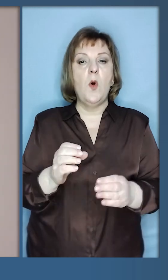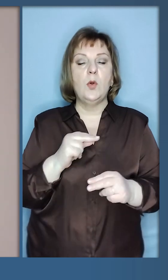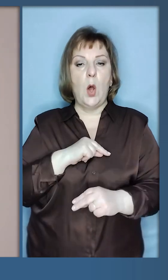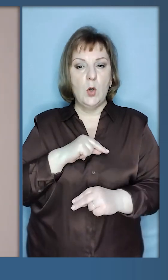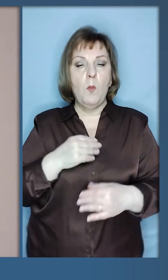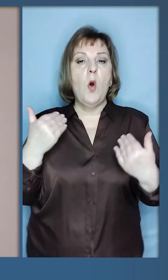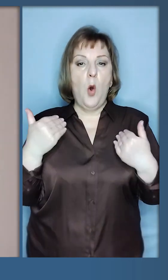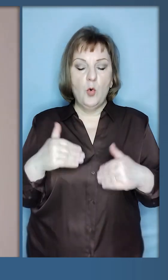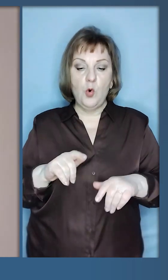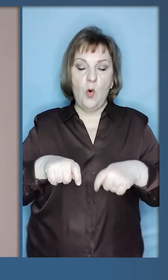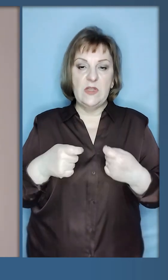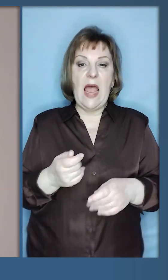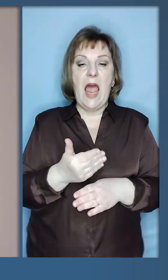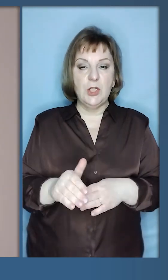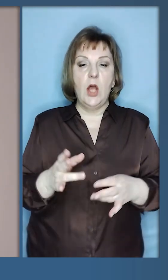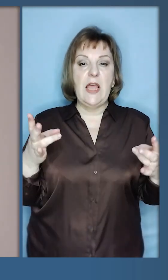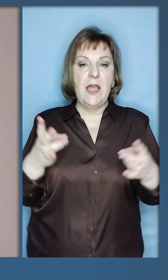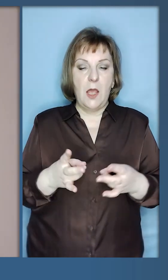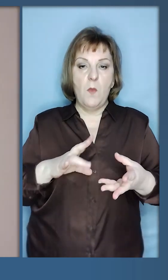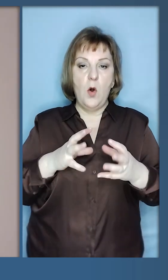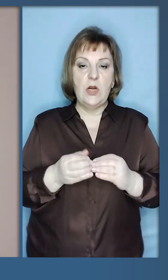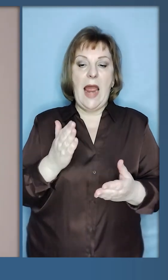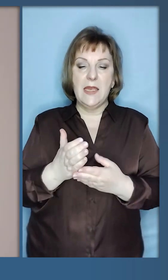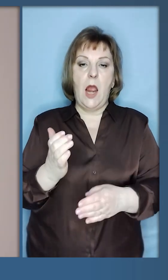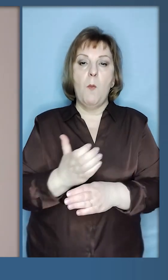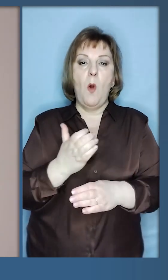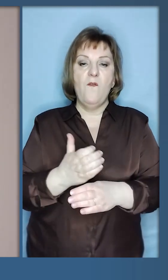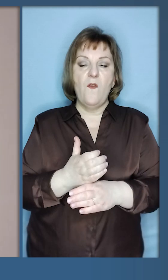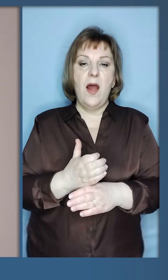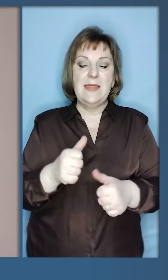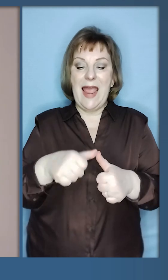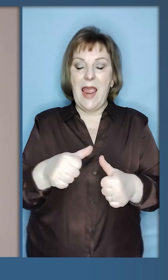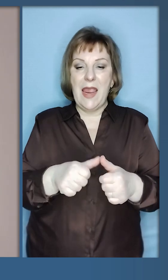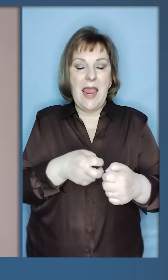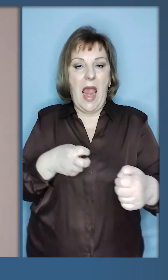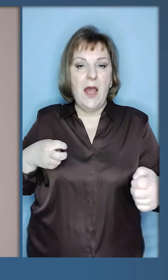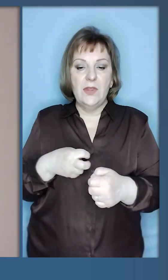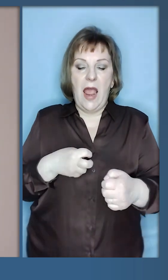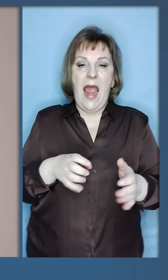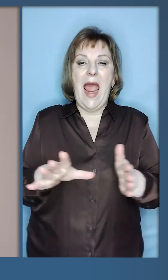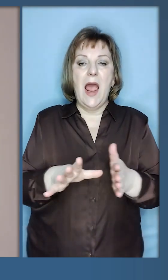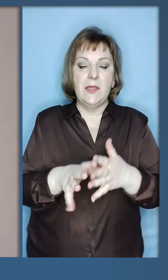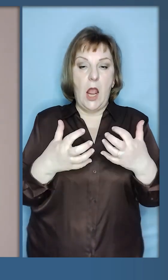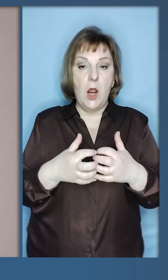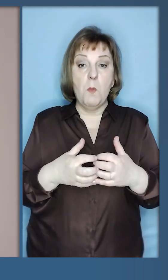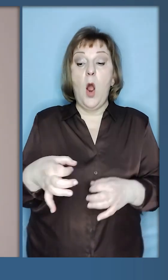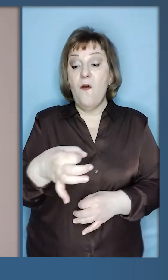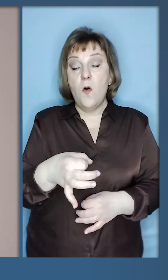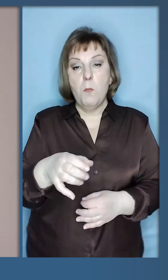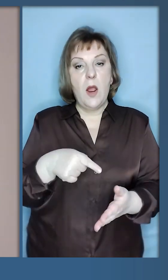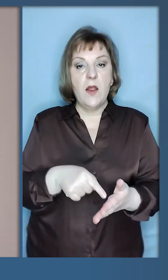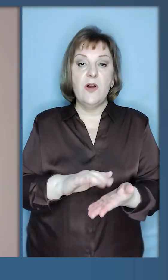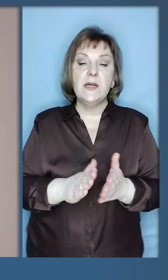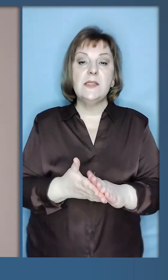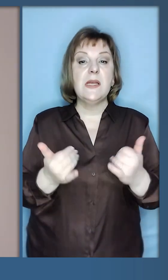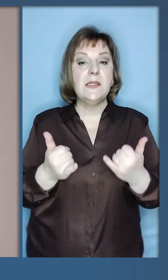роботи вже дали частину необхідного результату. Є постачання генераторів та енергетичного обладнання в область та